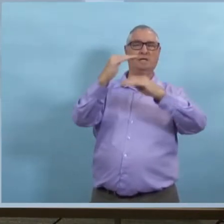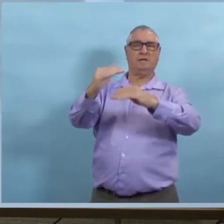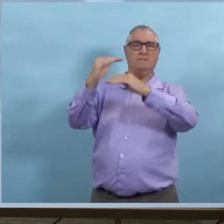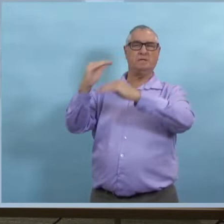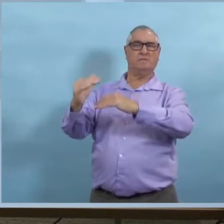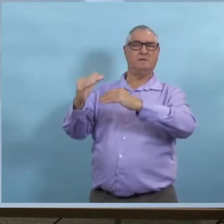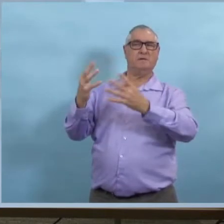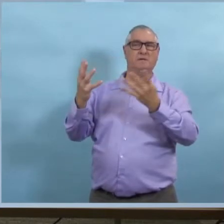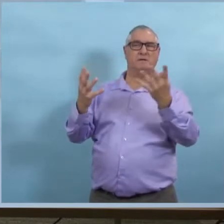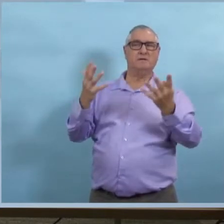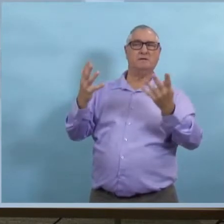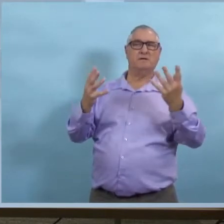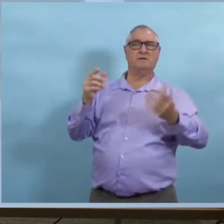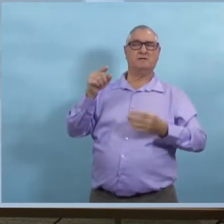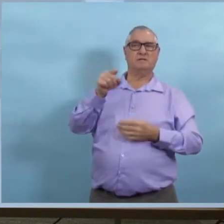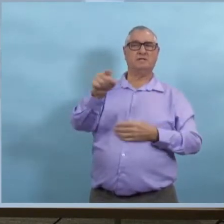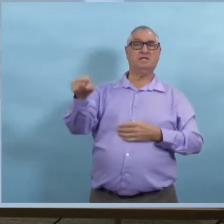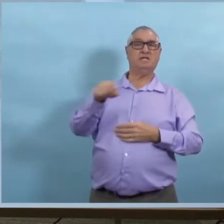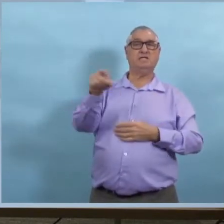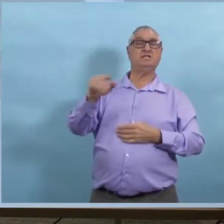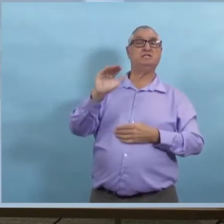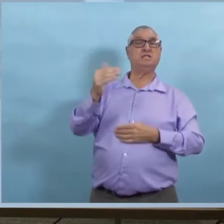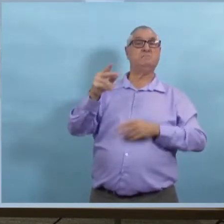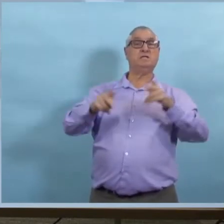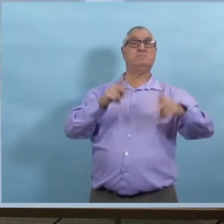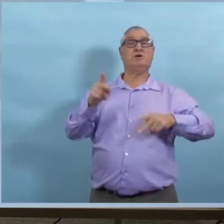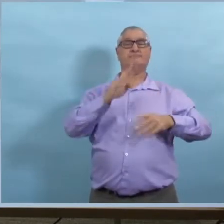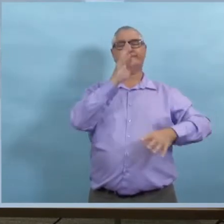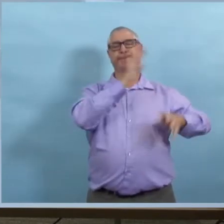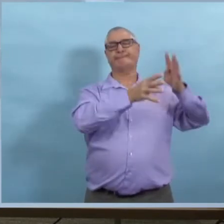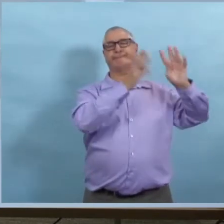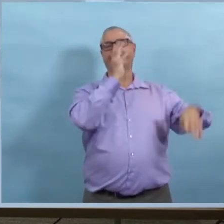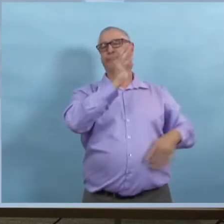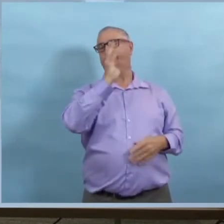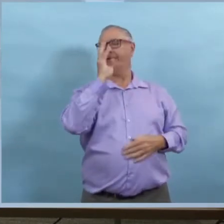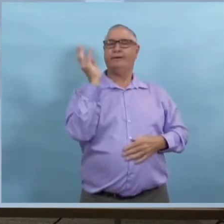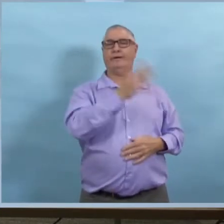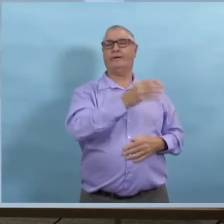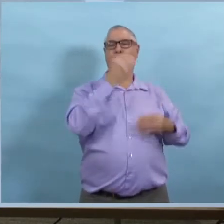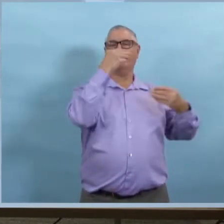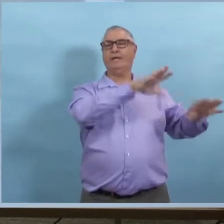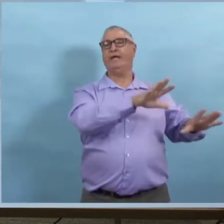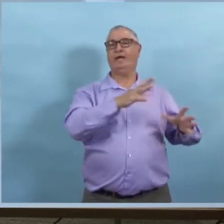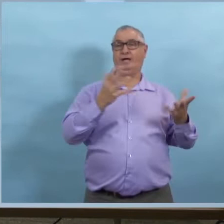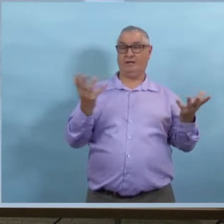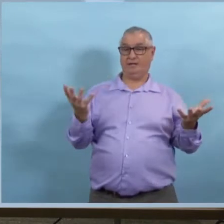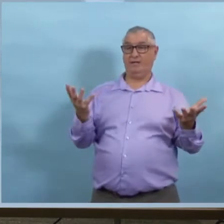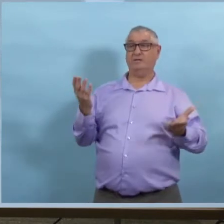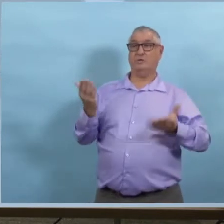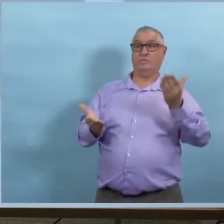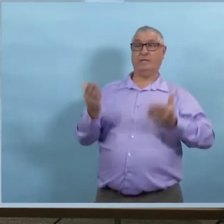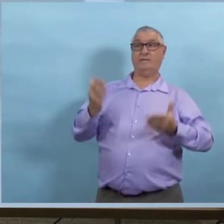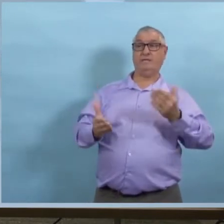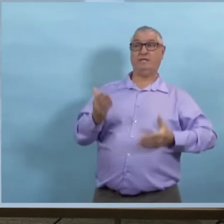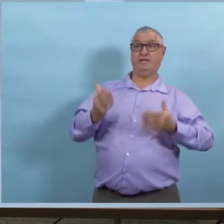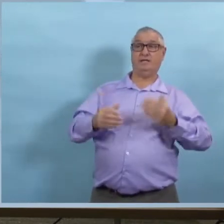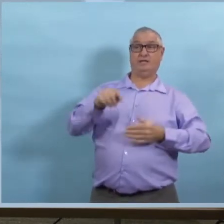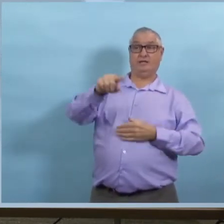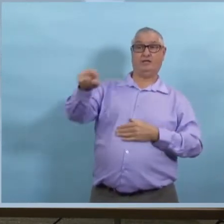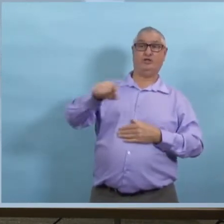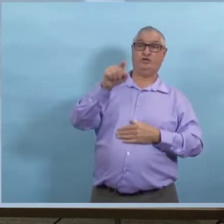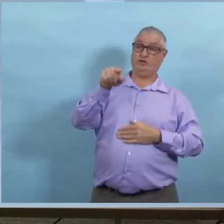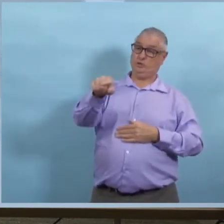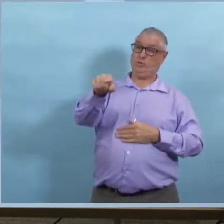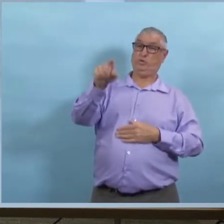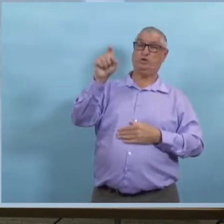que mettre des mesures ciblées dans la région concernée, ça ne fonctionne pas nécessairement. C'est à quel moment